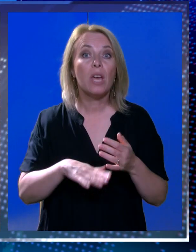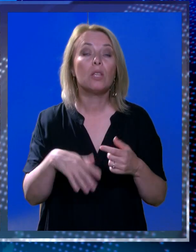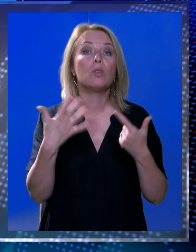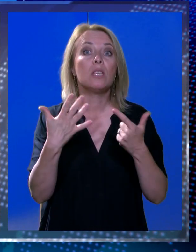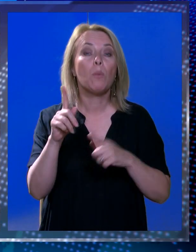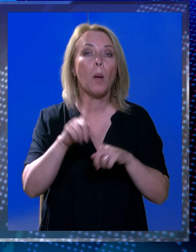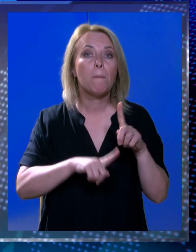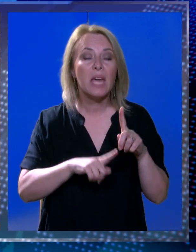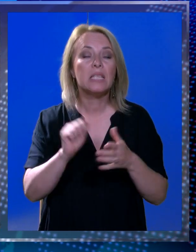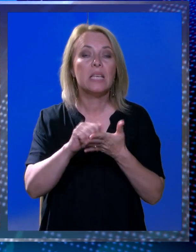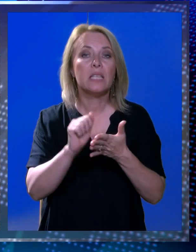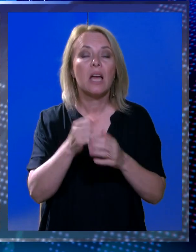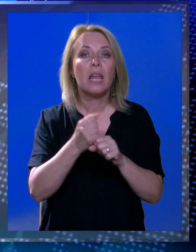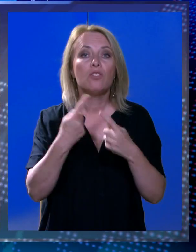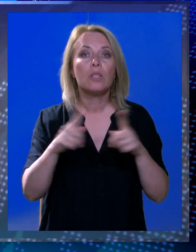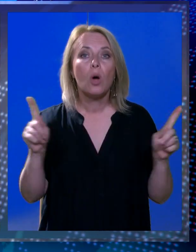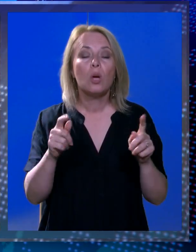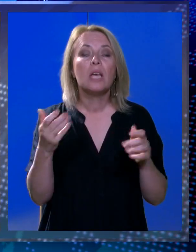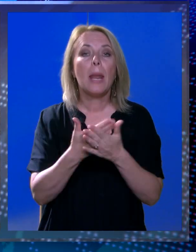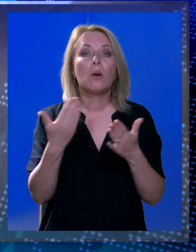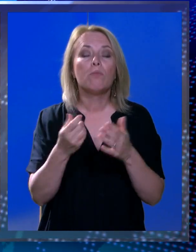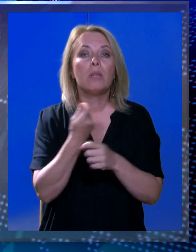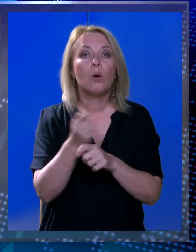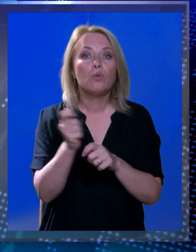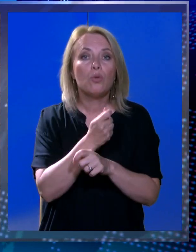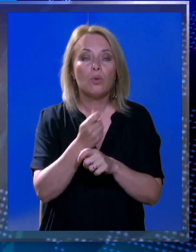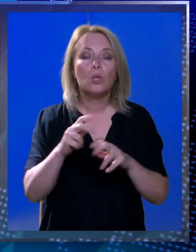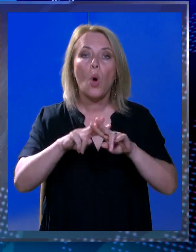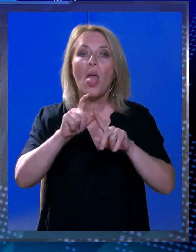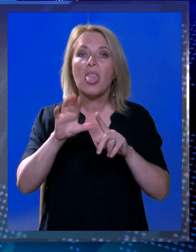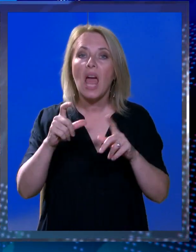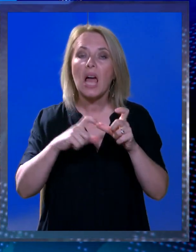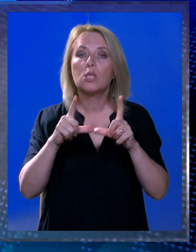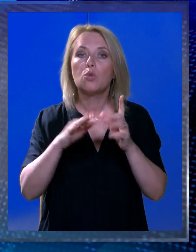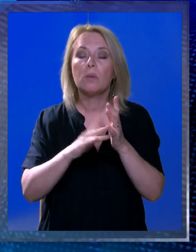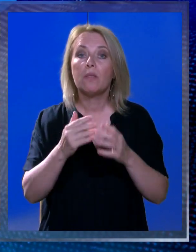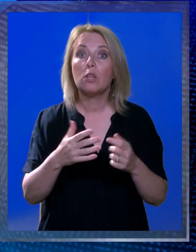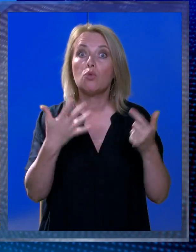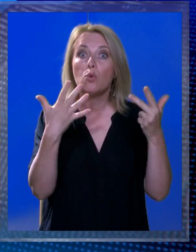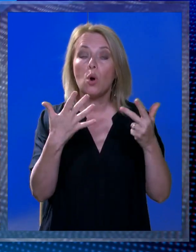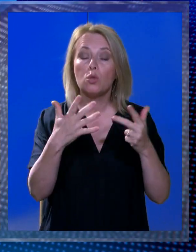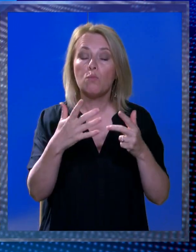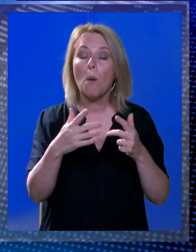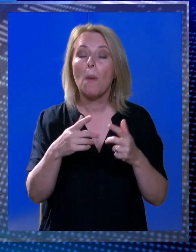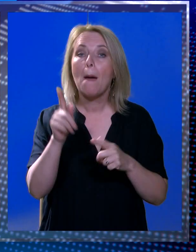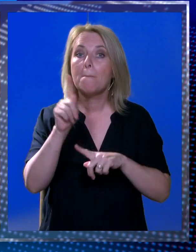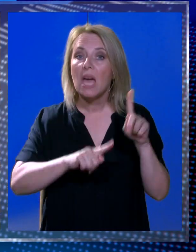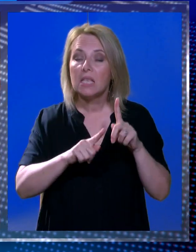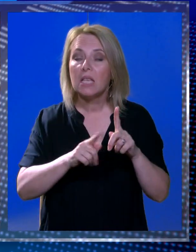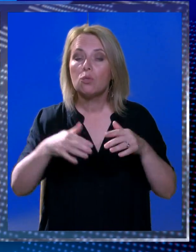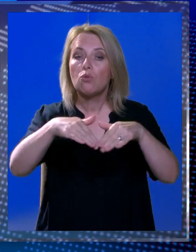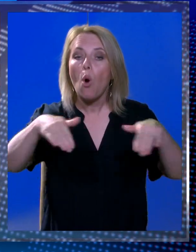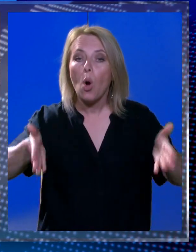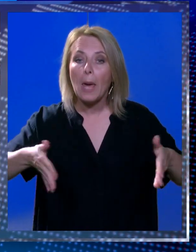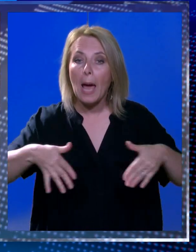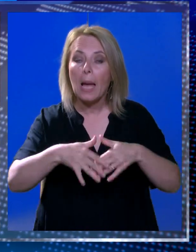Početkom srpnja izdana je građevinska dozvola za rekonstrukciju hotela Sumratin. Već u kolo vozu lokacija je bila ograđena,